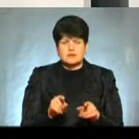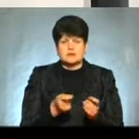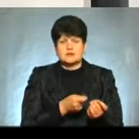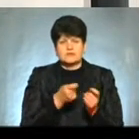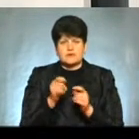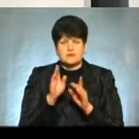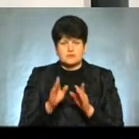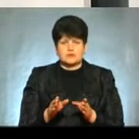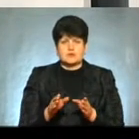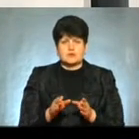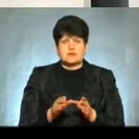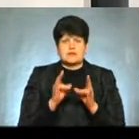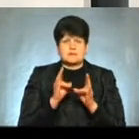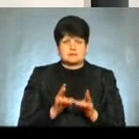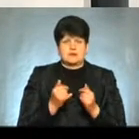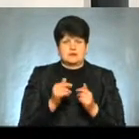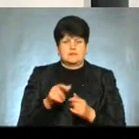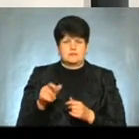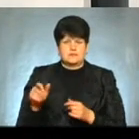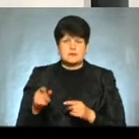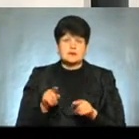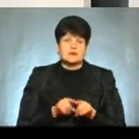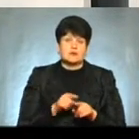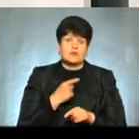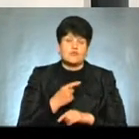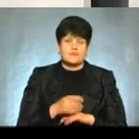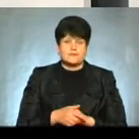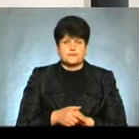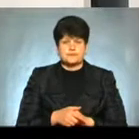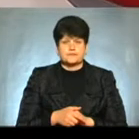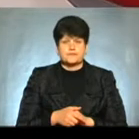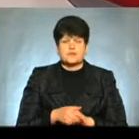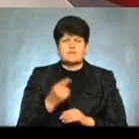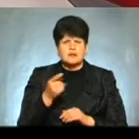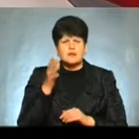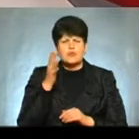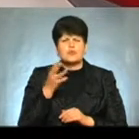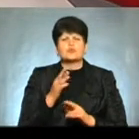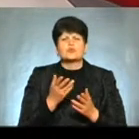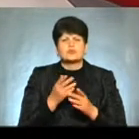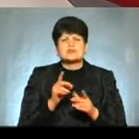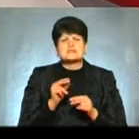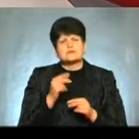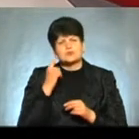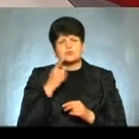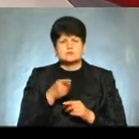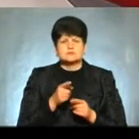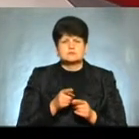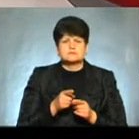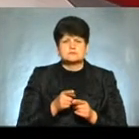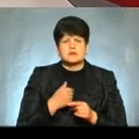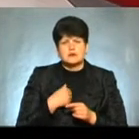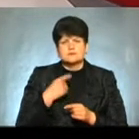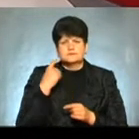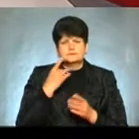небезпеку для точніше середовище Ну, по крайній мере, так мотивують Ви як науковись до якої цифрі розхиляєтеся? Яка більш віругівна? Я